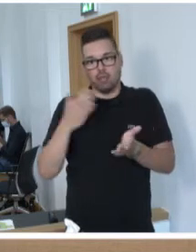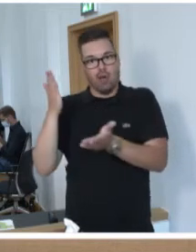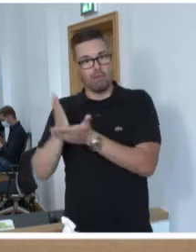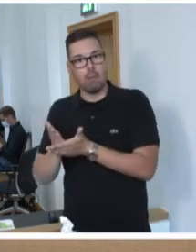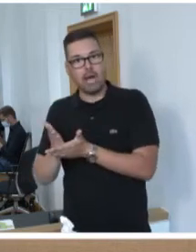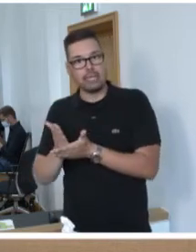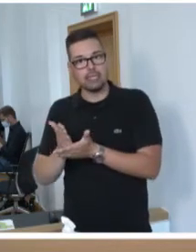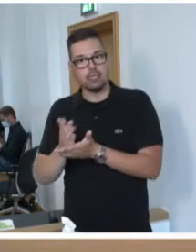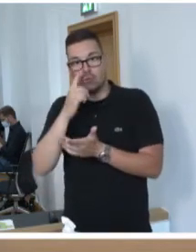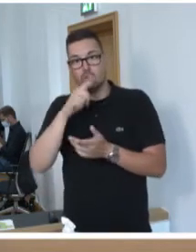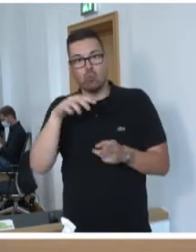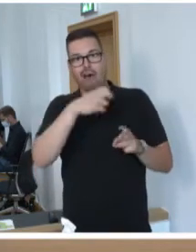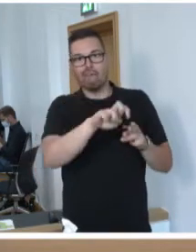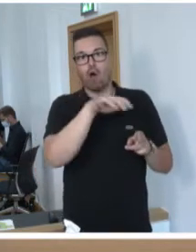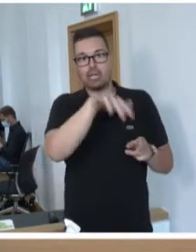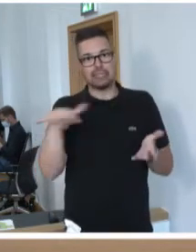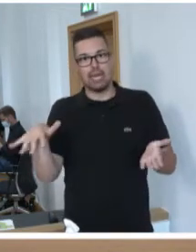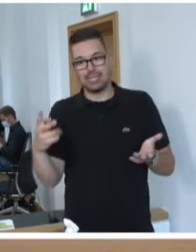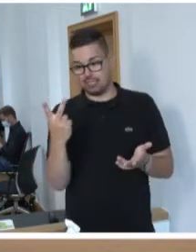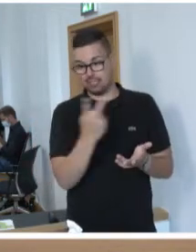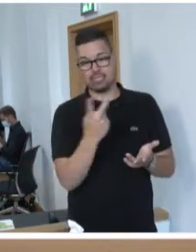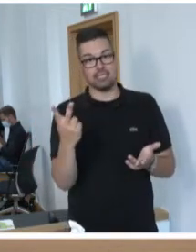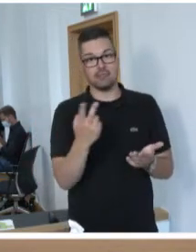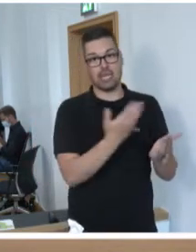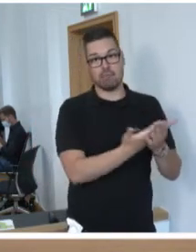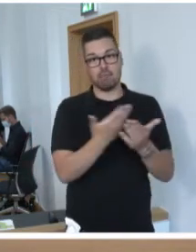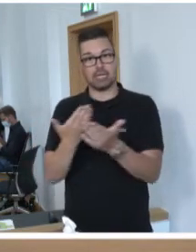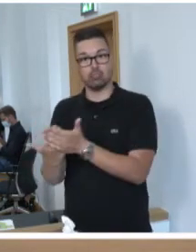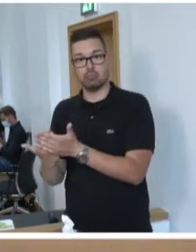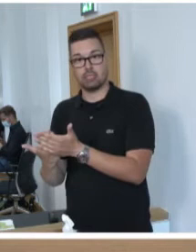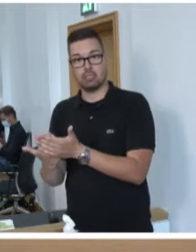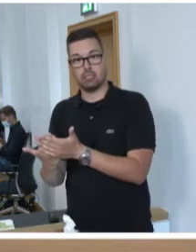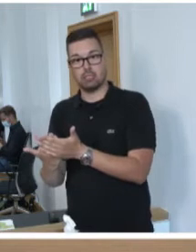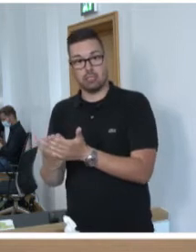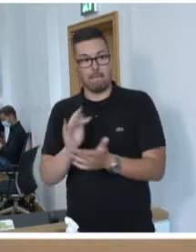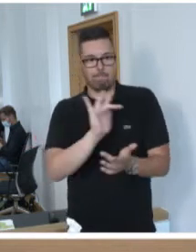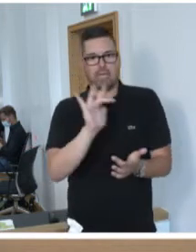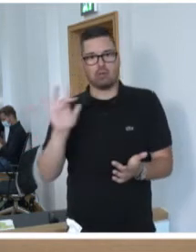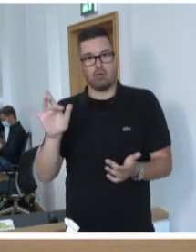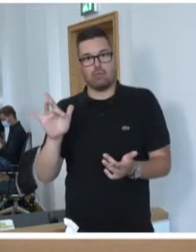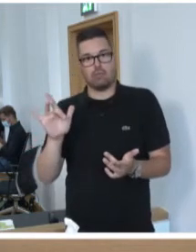Schluss. Das sind zwei Beispiele, liebe Kolleginnen und Kollegen von Betroffenen.